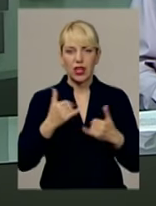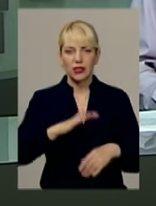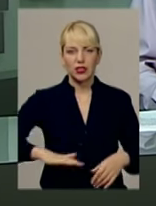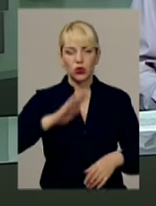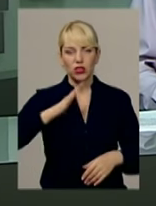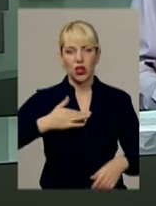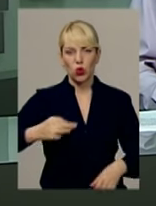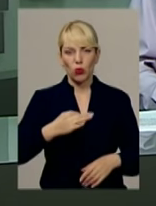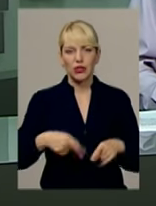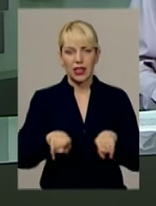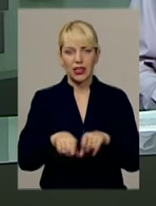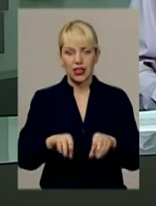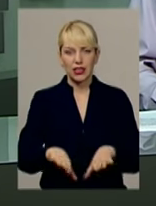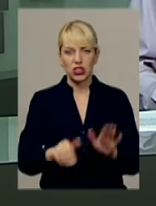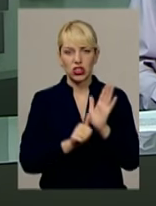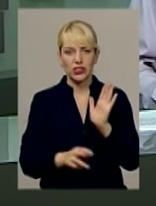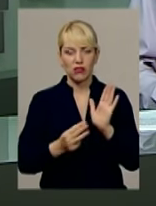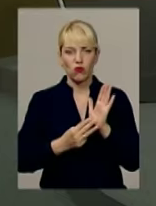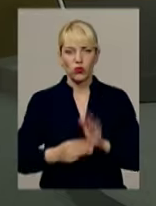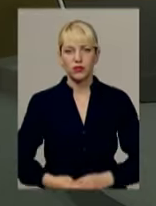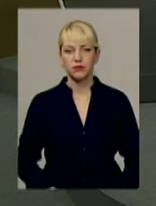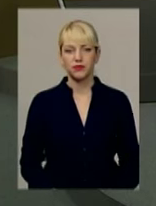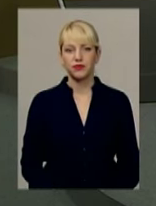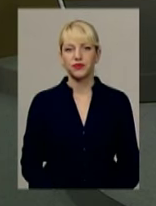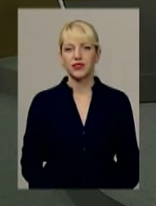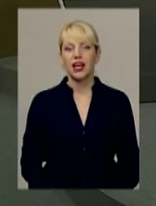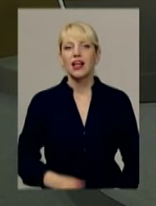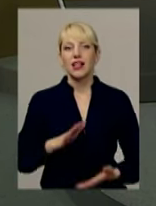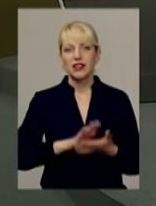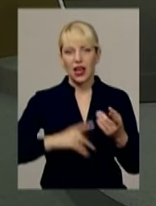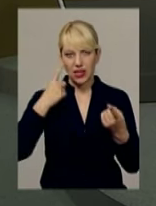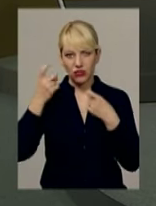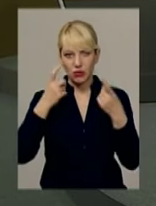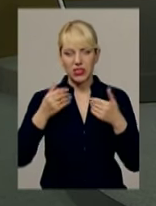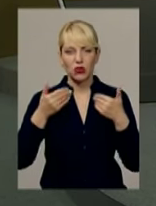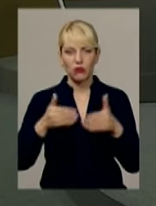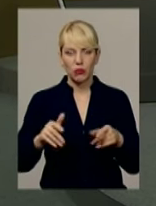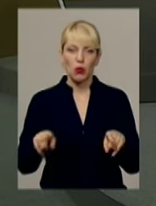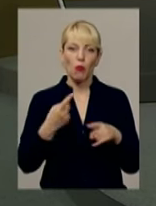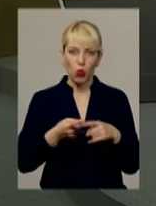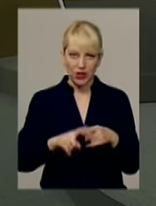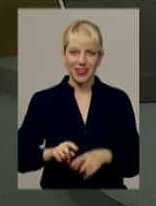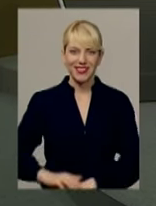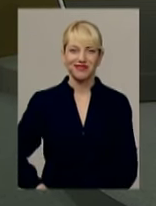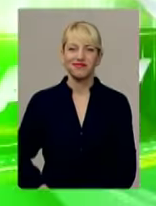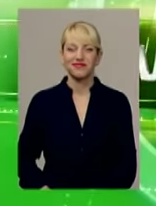області таких рішень – 68. Далі в інформаційному випуску про таке.